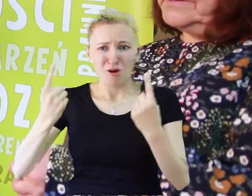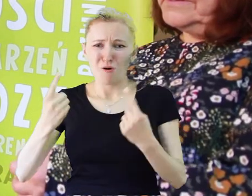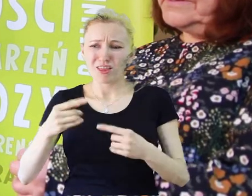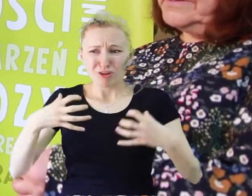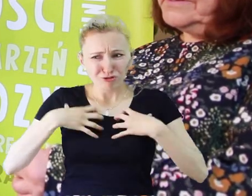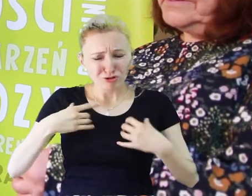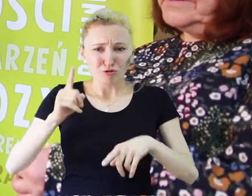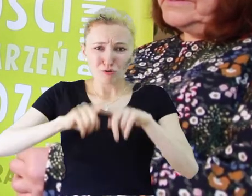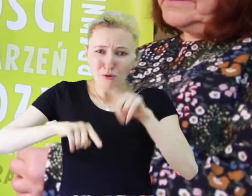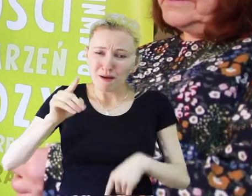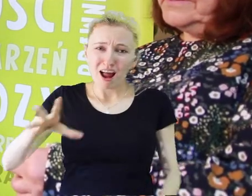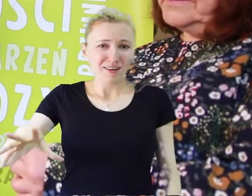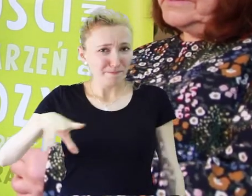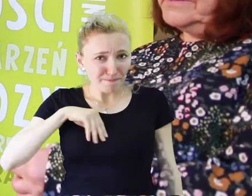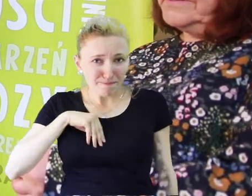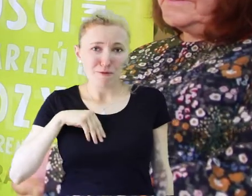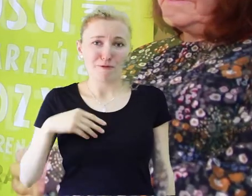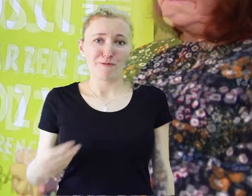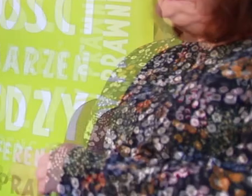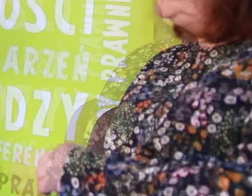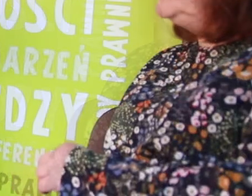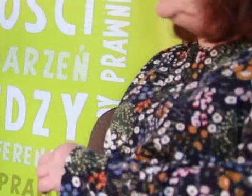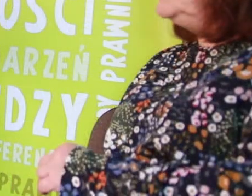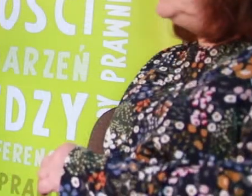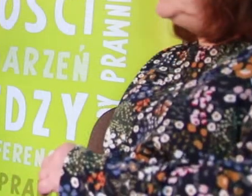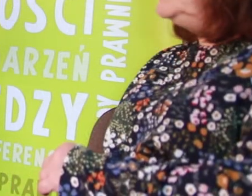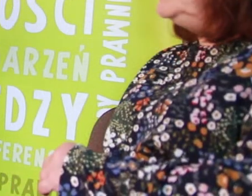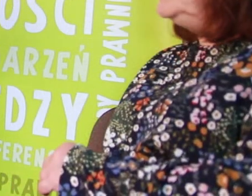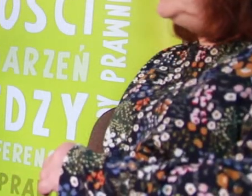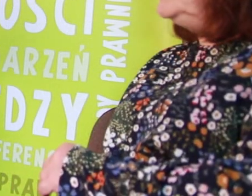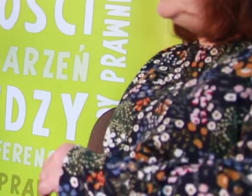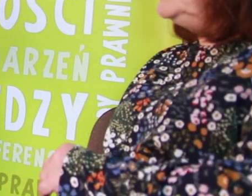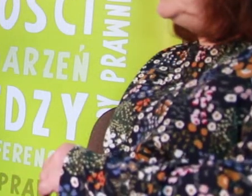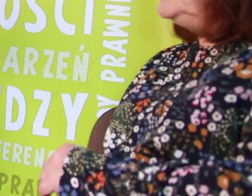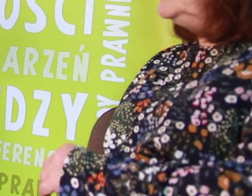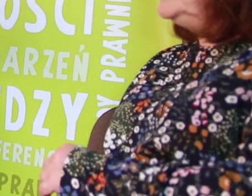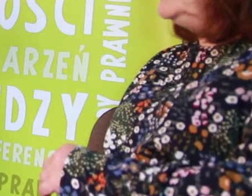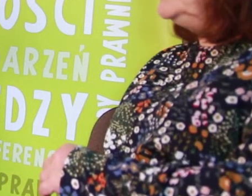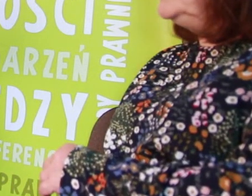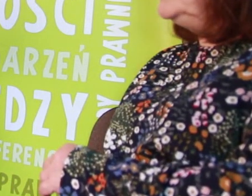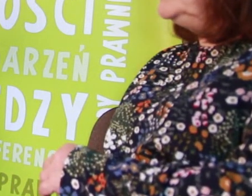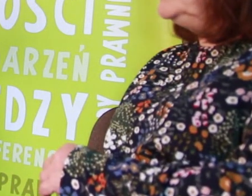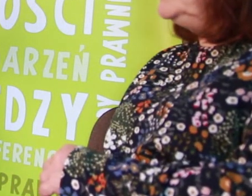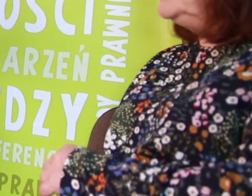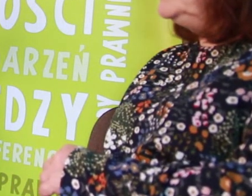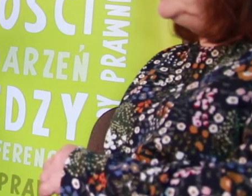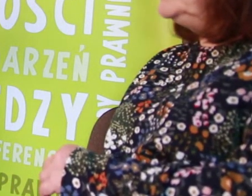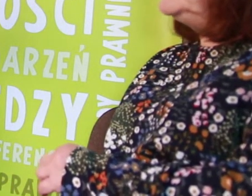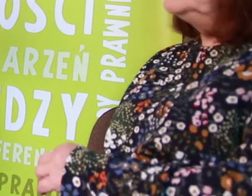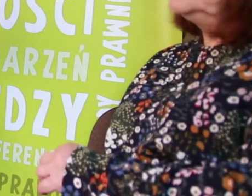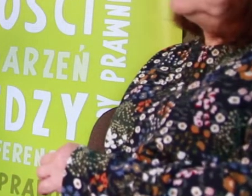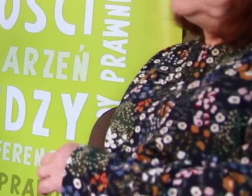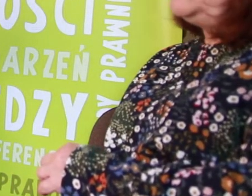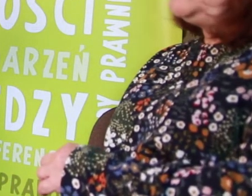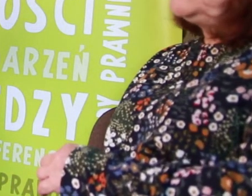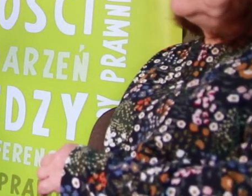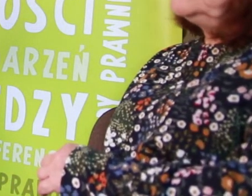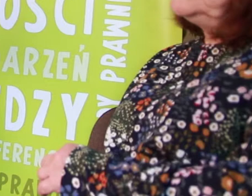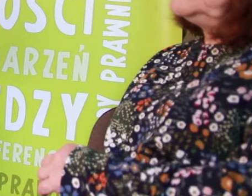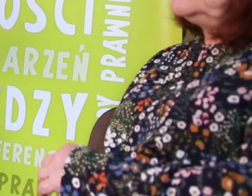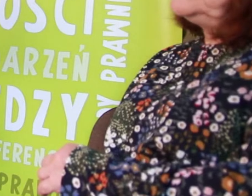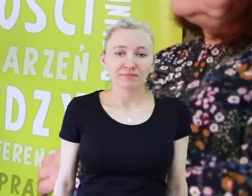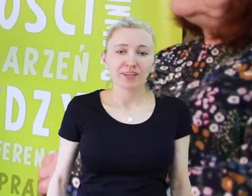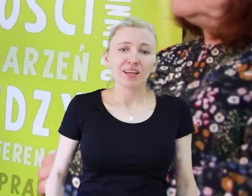matki to bardzo podkreślały. Co bym chciała przekazać? Myślę, że ważnym